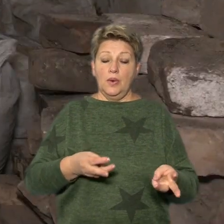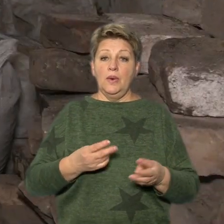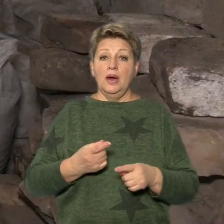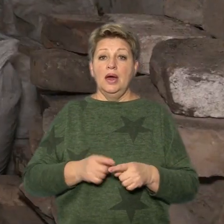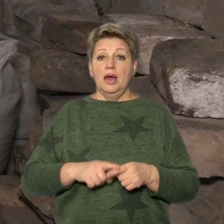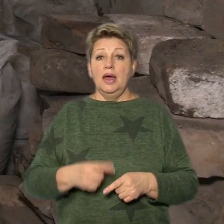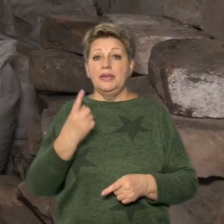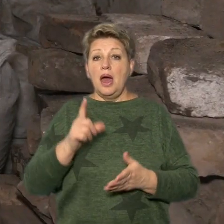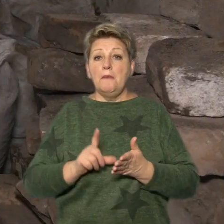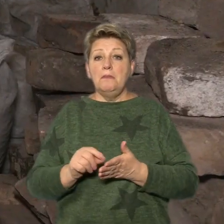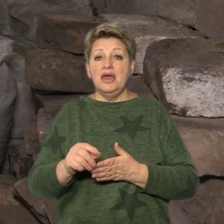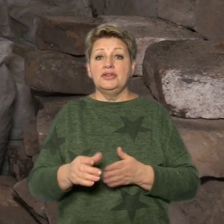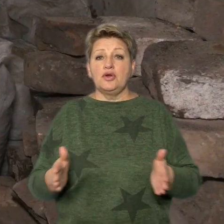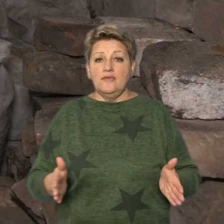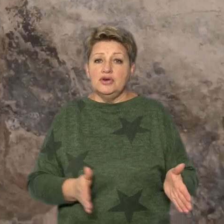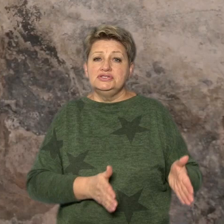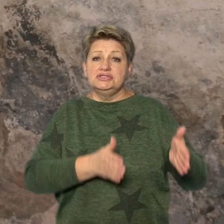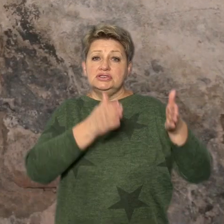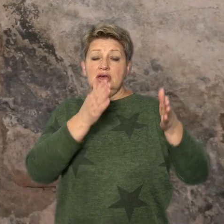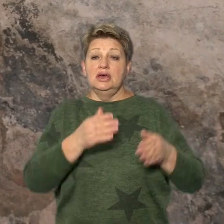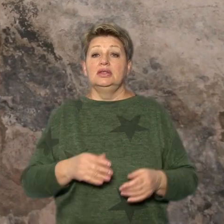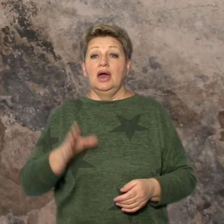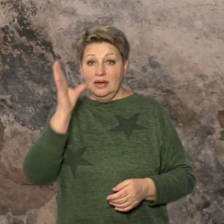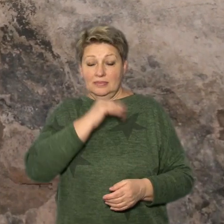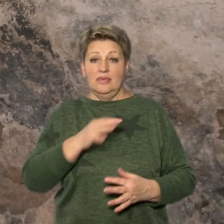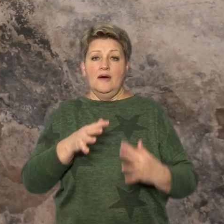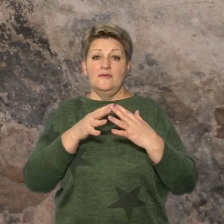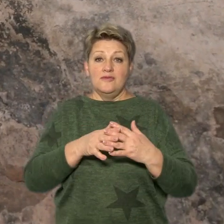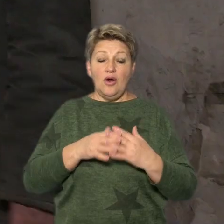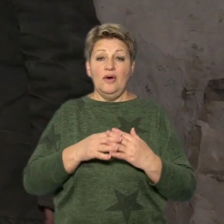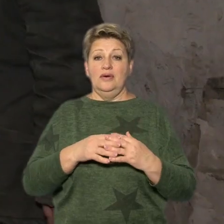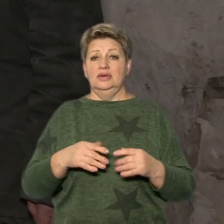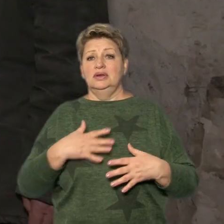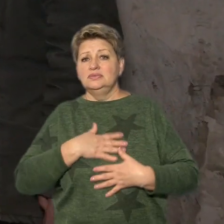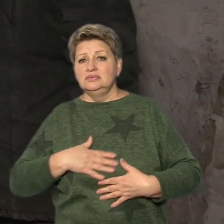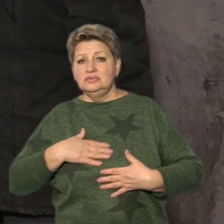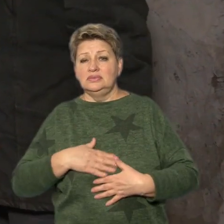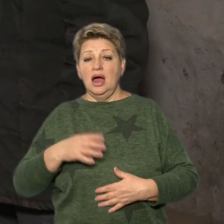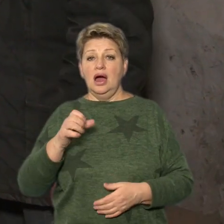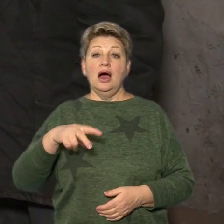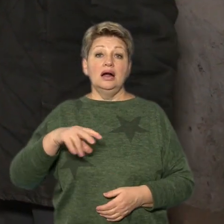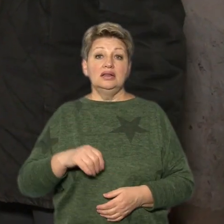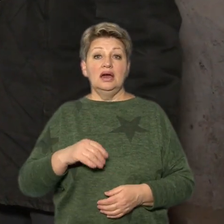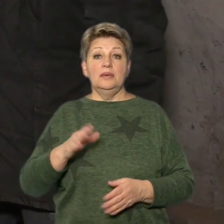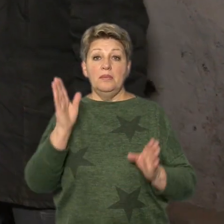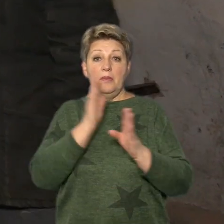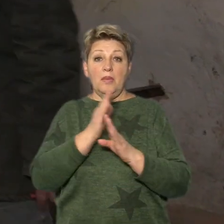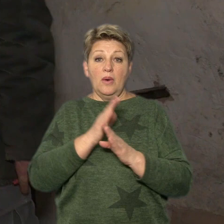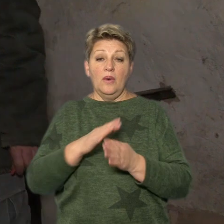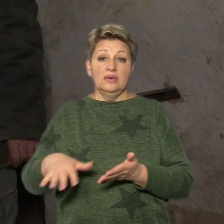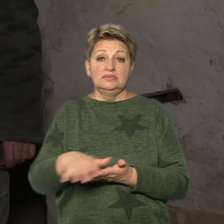стіни, каже, пережили війни, перепланування. Але бій з природою програють. Вода не відводилась правильно і